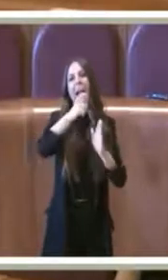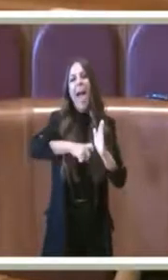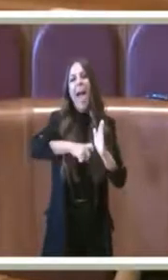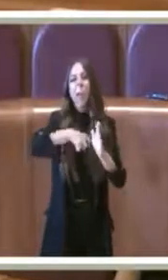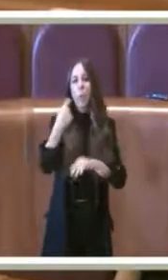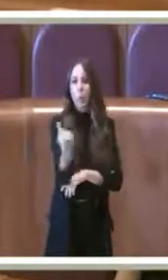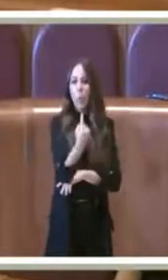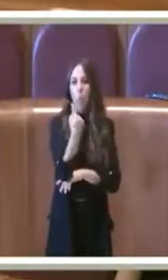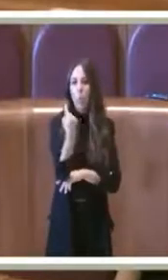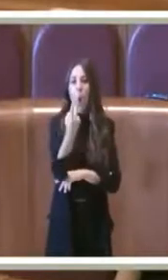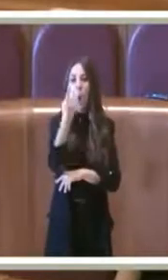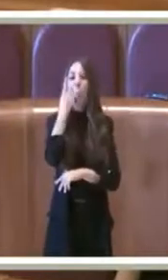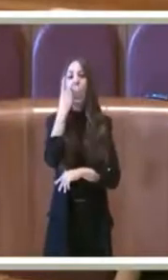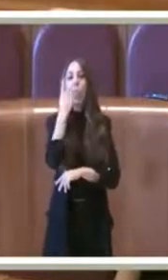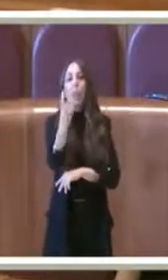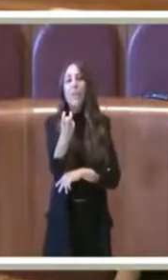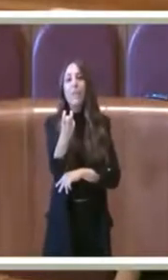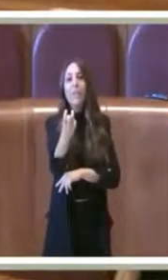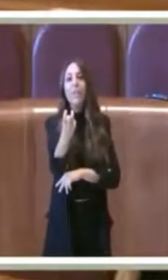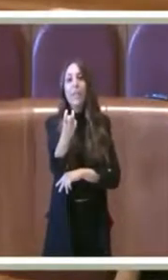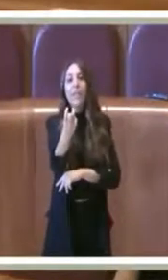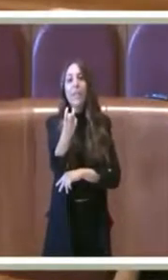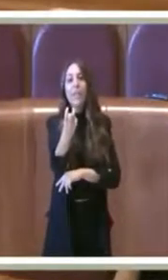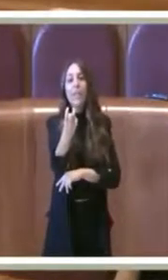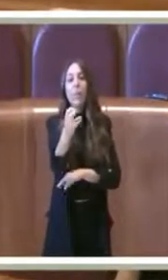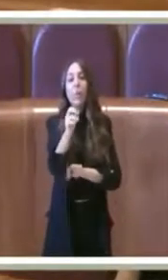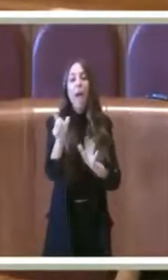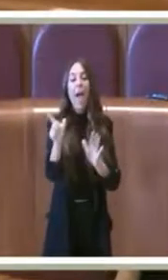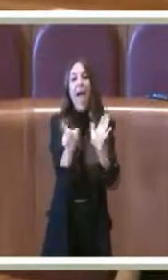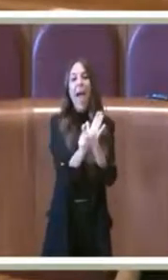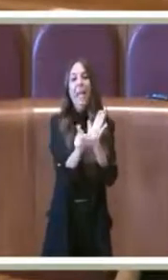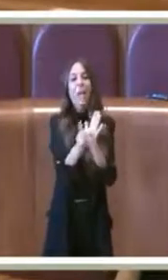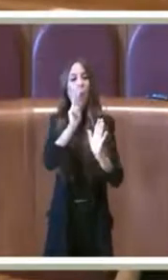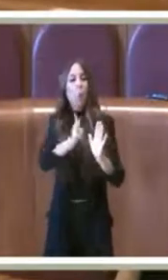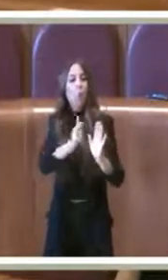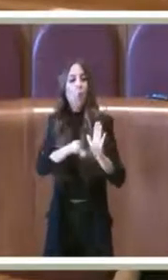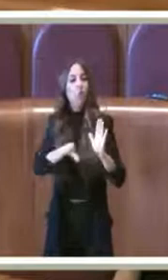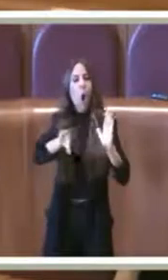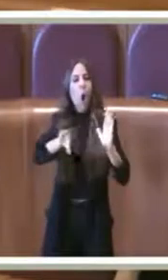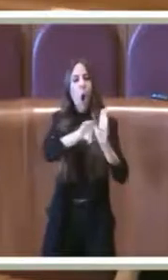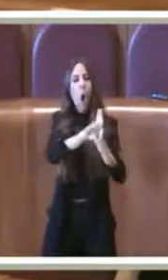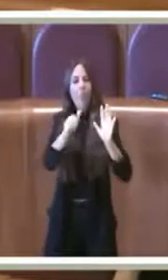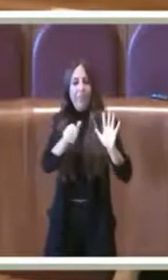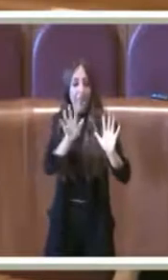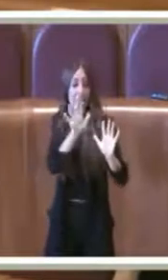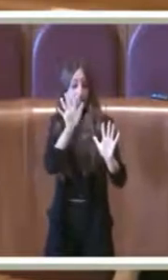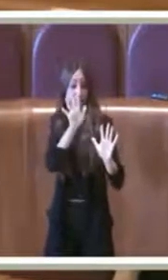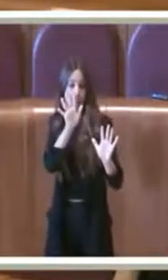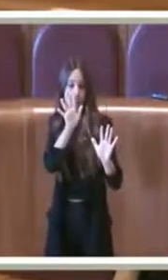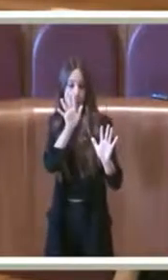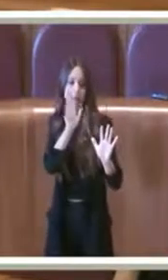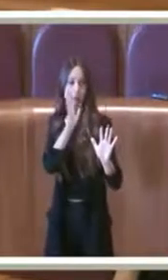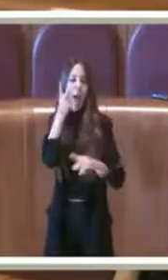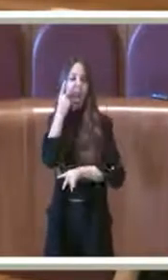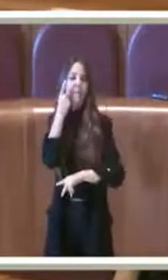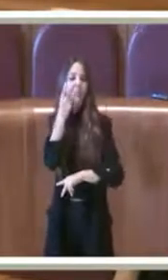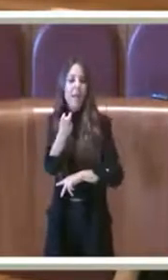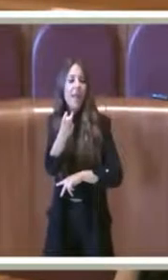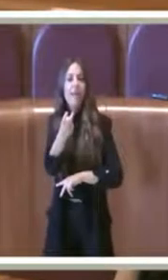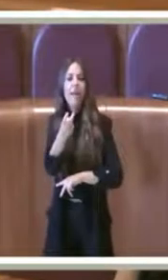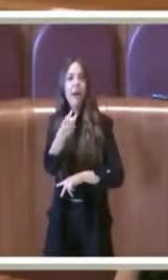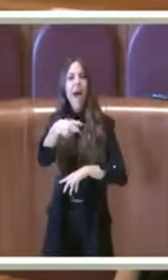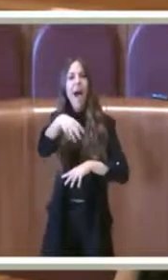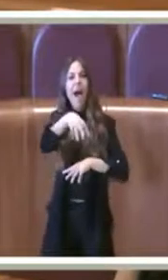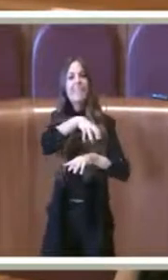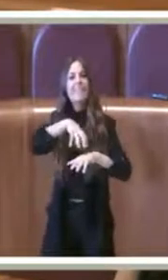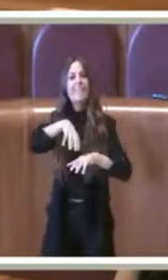prevede, ha citato articolo 12, sembra, il comma 6, prevede quindi che l'assessorato